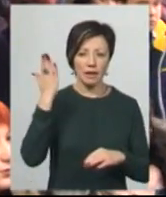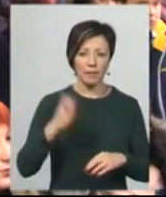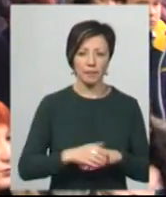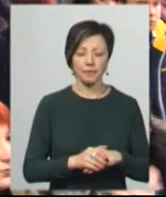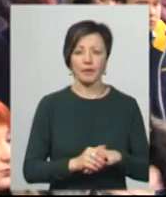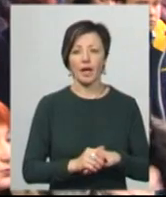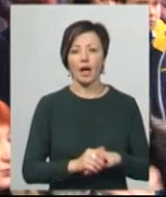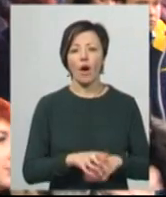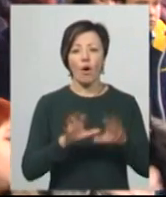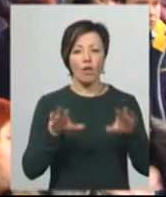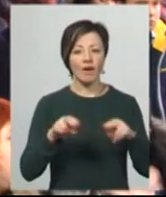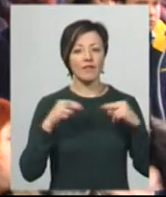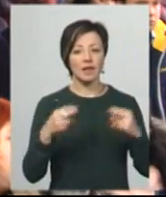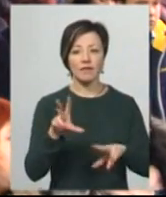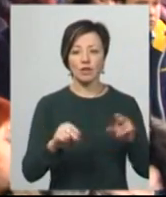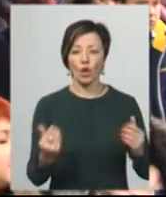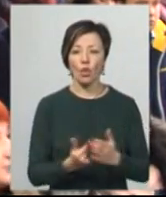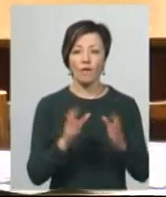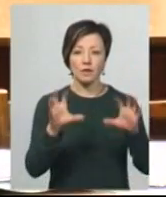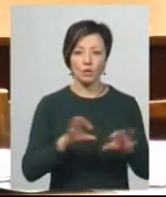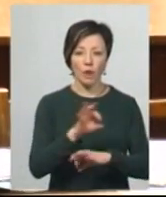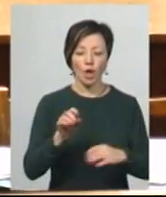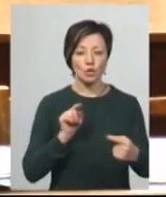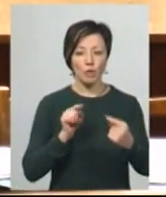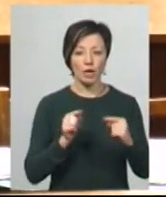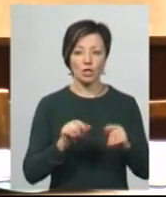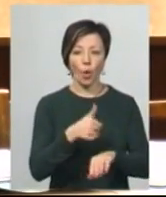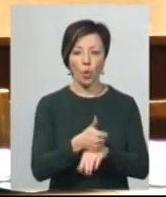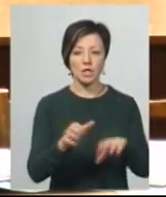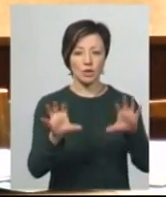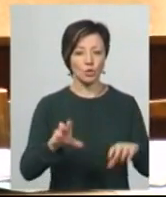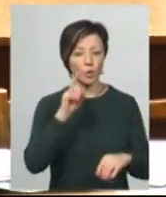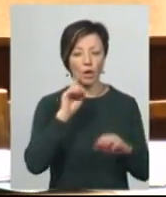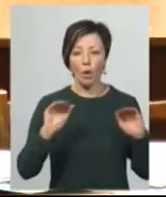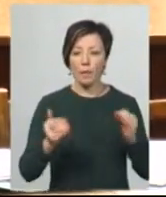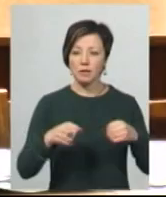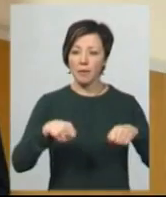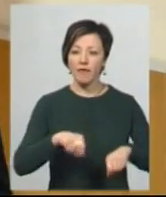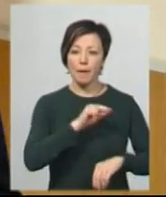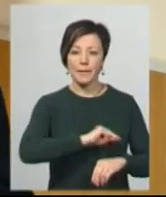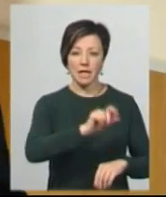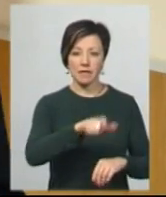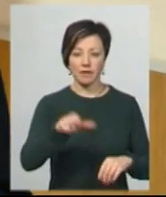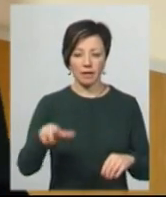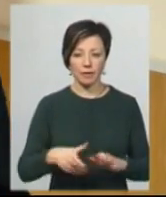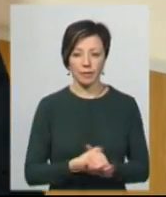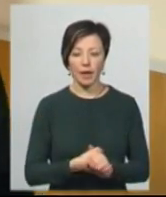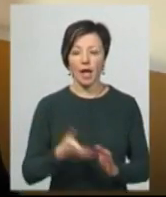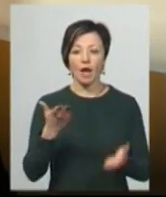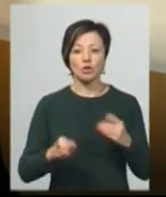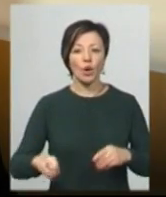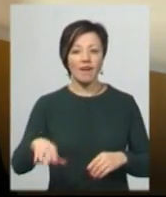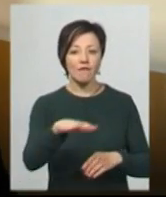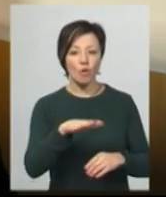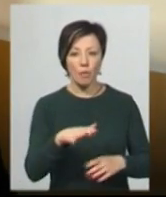Геннадій Харковський вважає, новий законопроект суперечить Конституції України і значно обмерить права працівників. Якщо Європа йде до